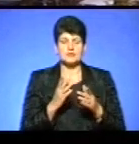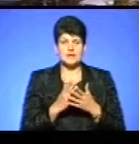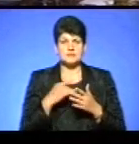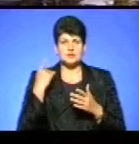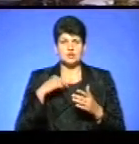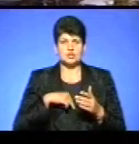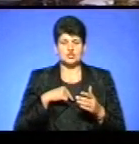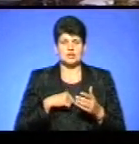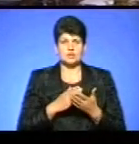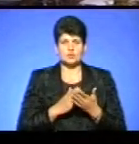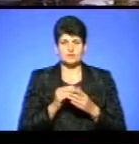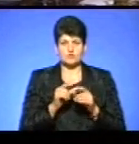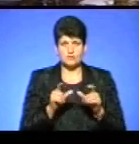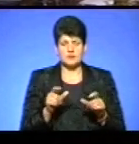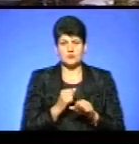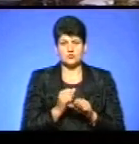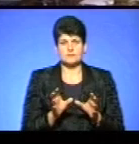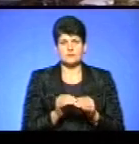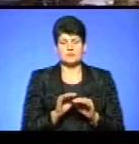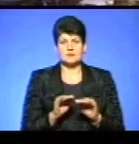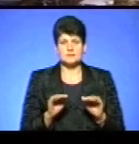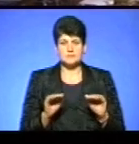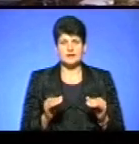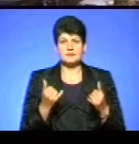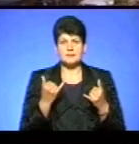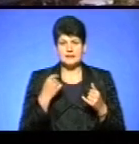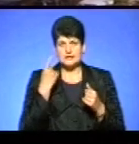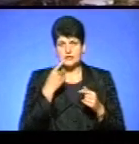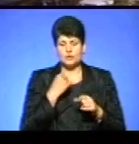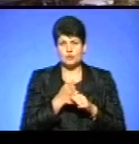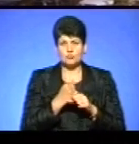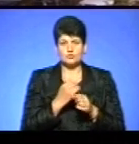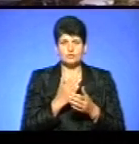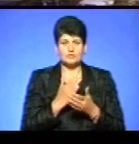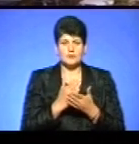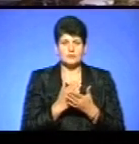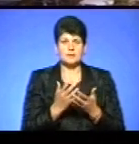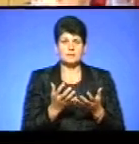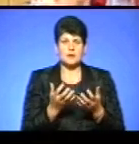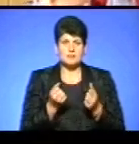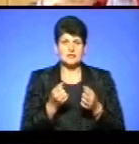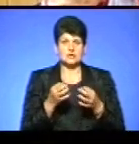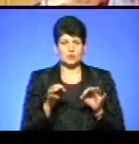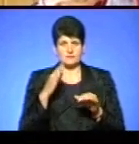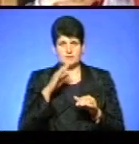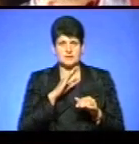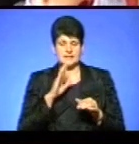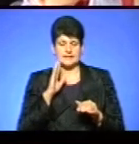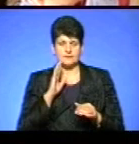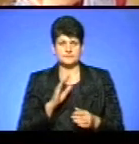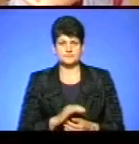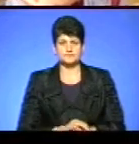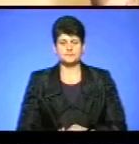служба в школі, то відповідно ми працюємо з дітьми, а тепер ми на індивідуальну роботу мали би брати дозволу батьків. Світлана Шумна,